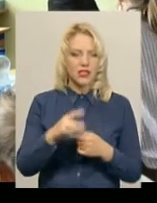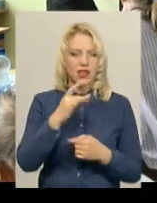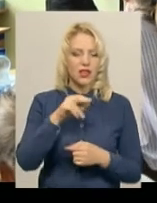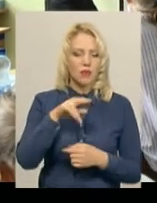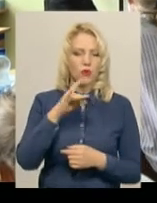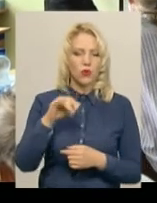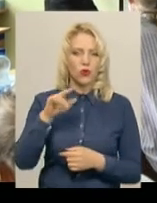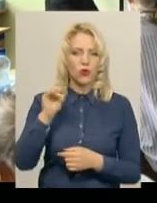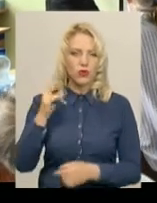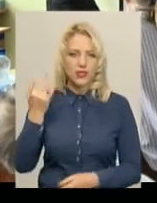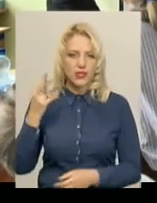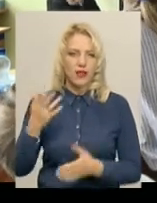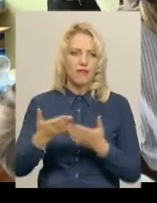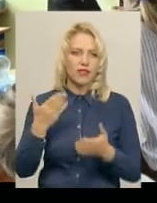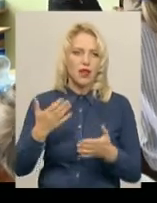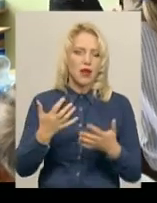перебування і розумію?